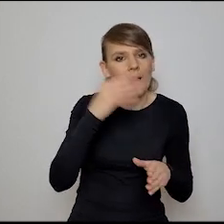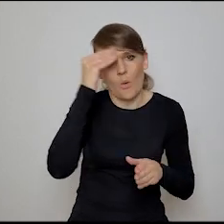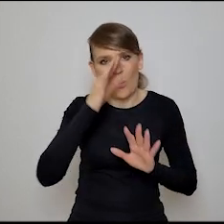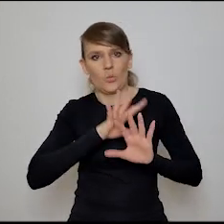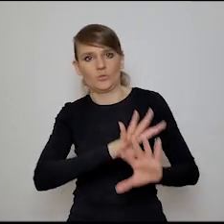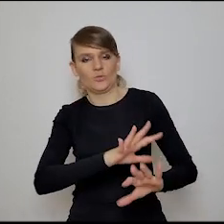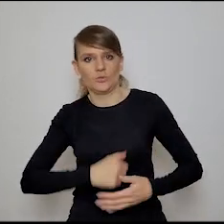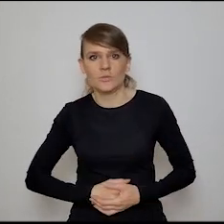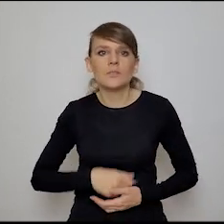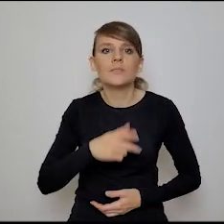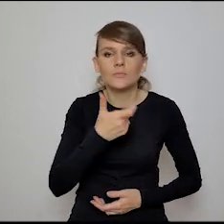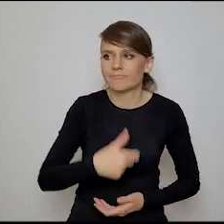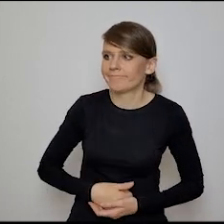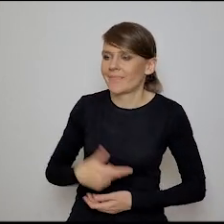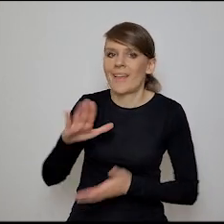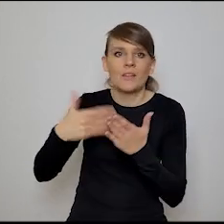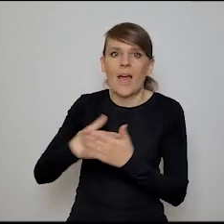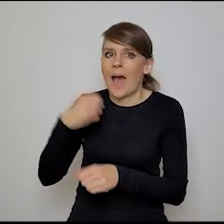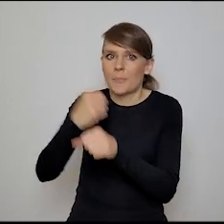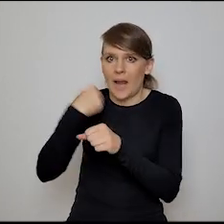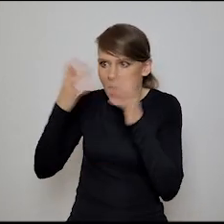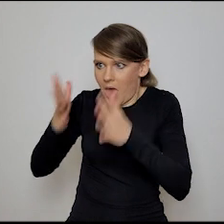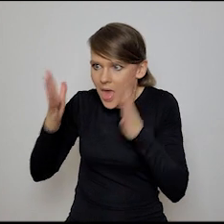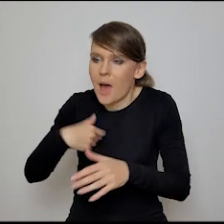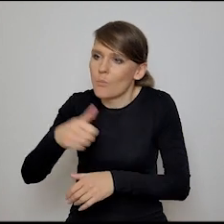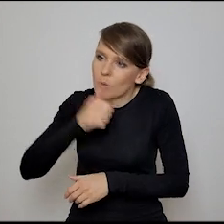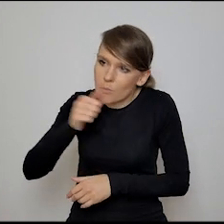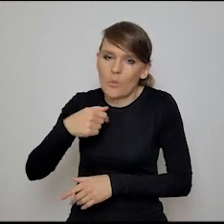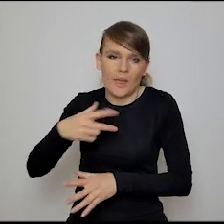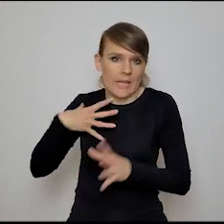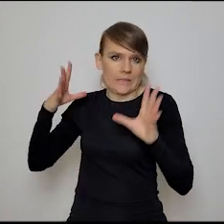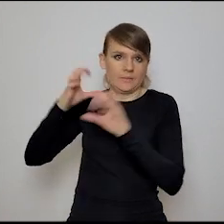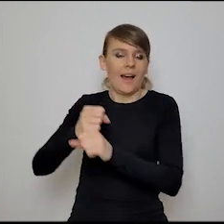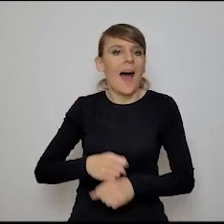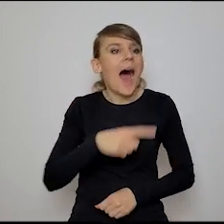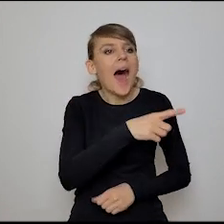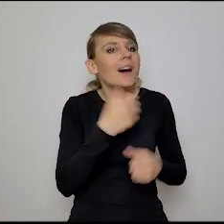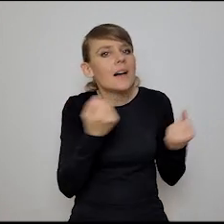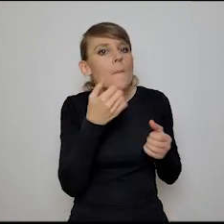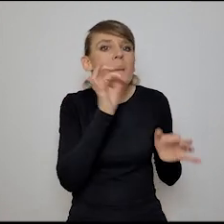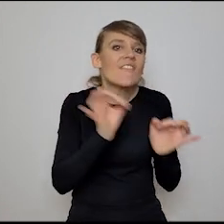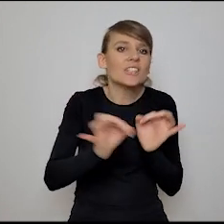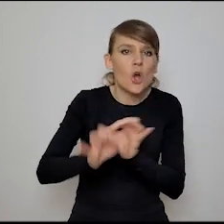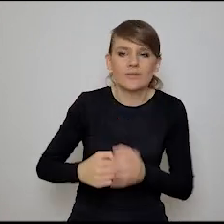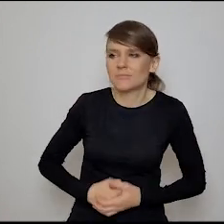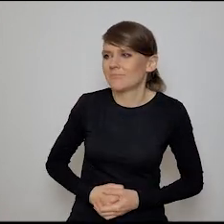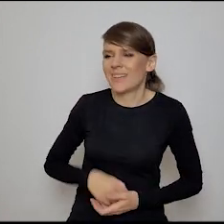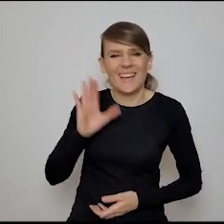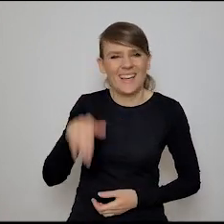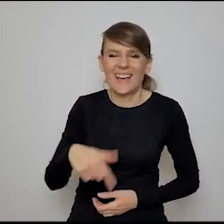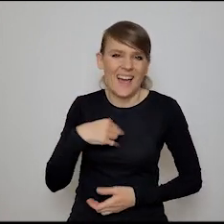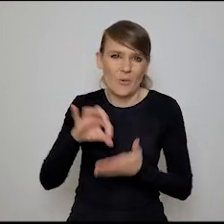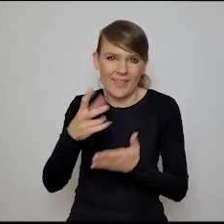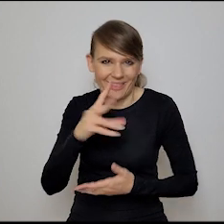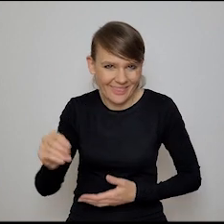Ja się oduczam pracoholizmu. Bardzo mi to ciężko idzie. A perfekcjonizmu? reliktus lat, nie, nie, to nigdy w tym nie byłam